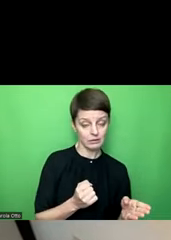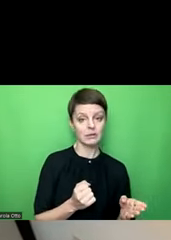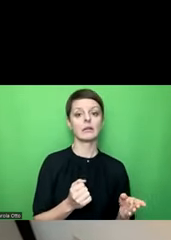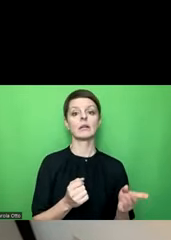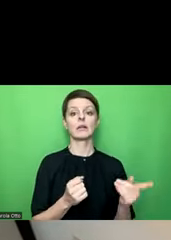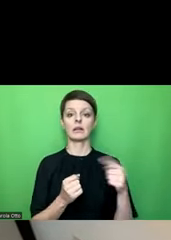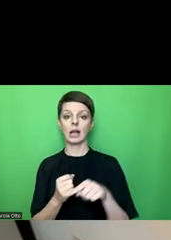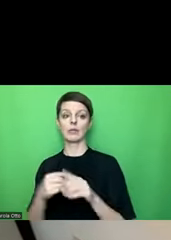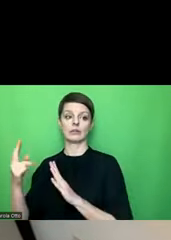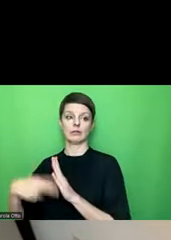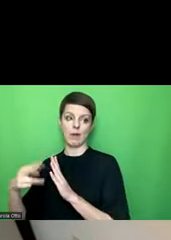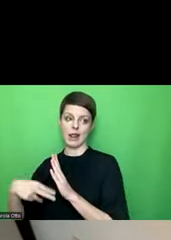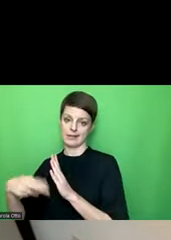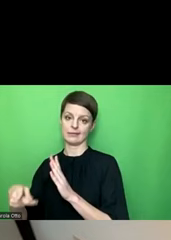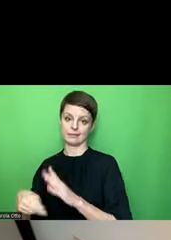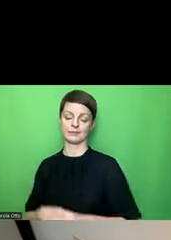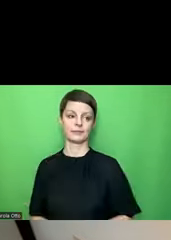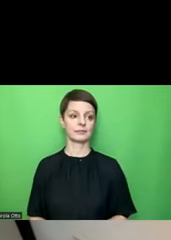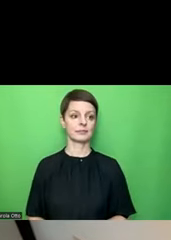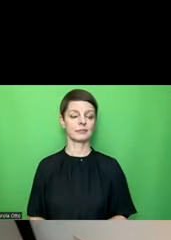auch zum Lesen von Excel-Dateien.